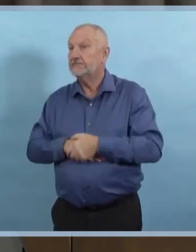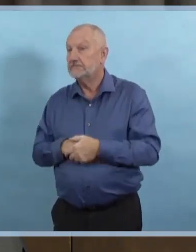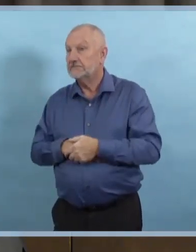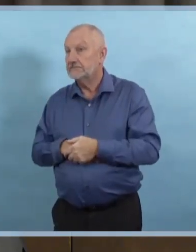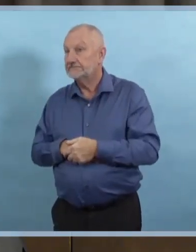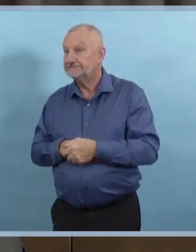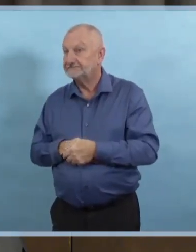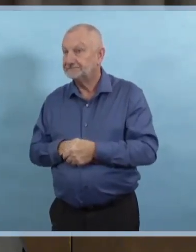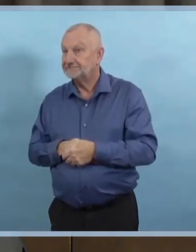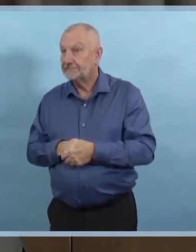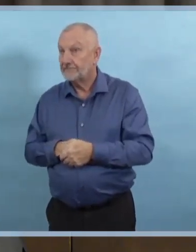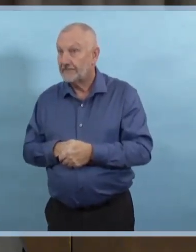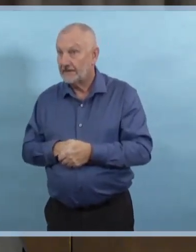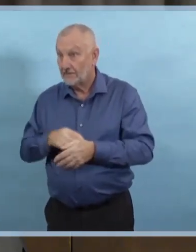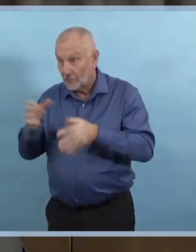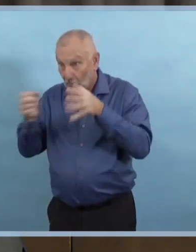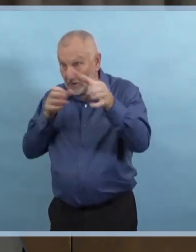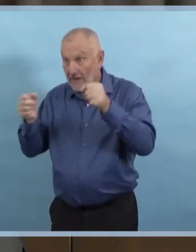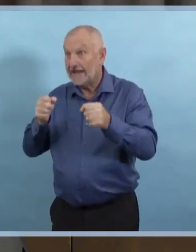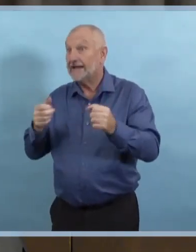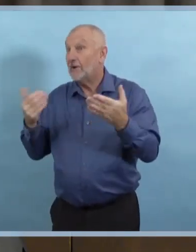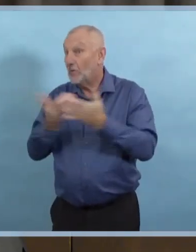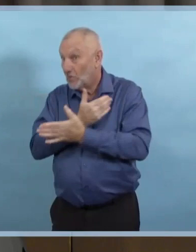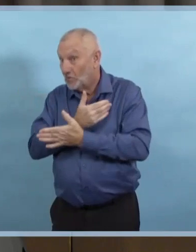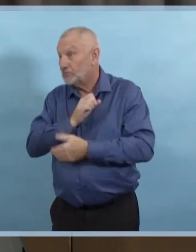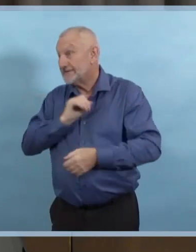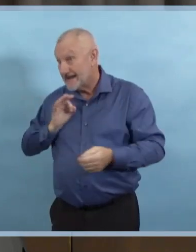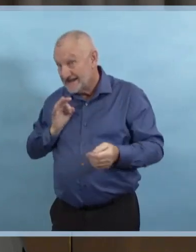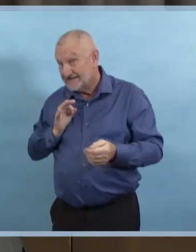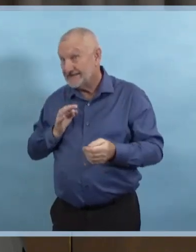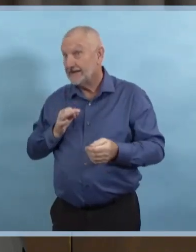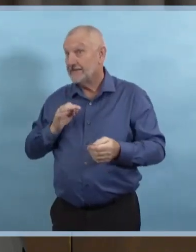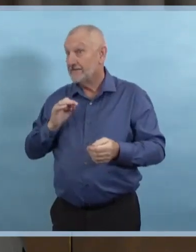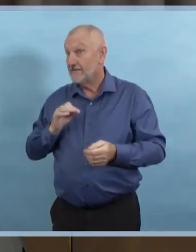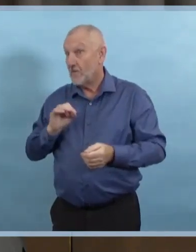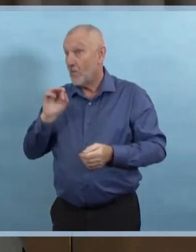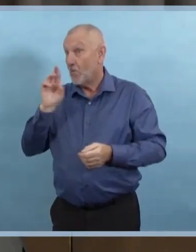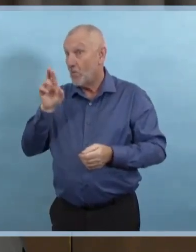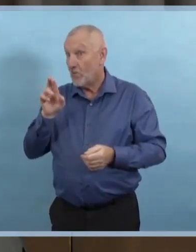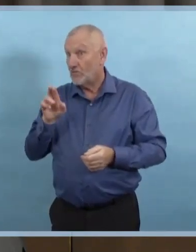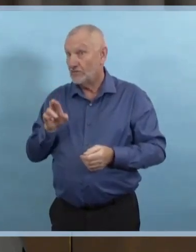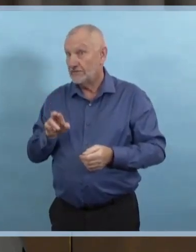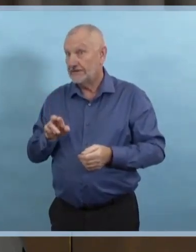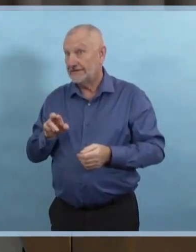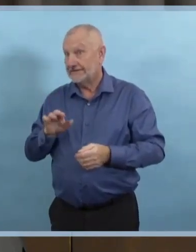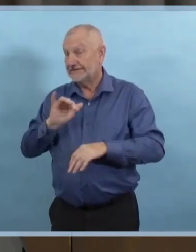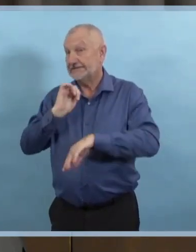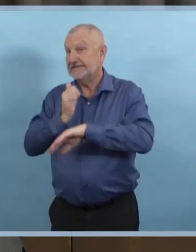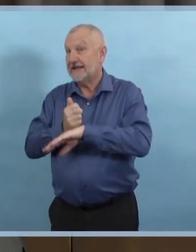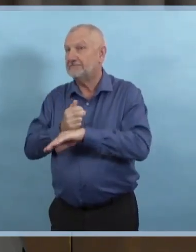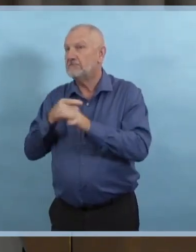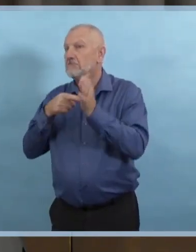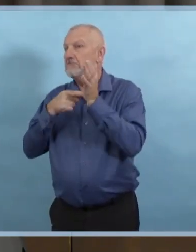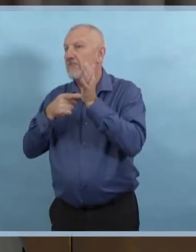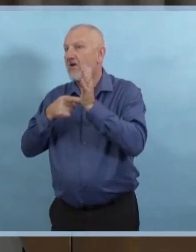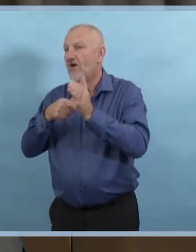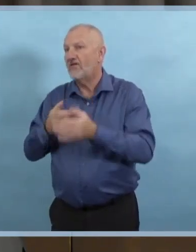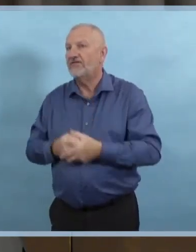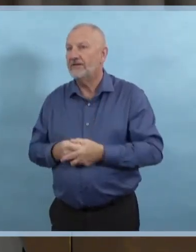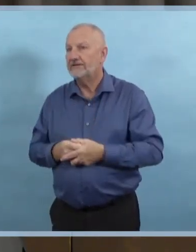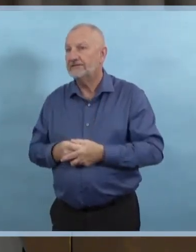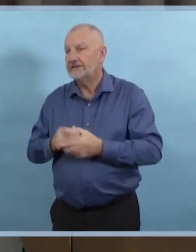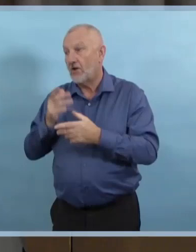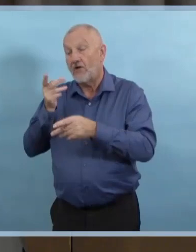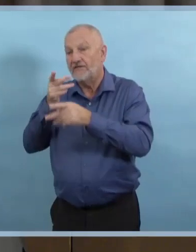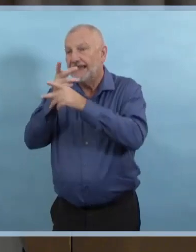avoir des modèles de soins. C'est très important. J'en ai parlé beaucoup au printemps. Mais comment est-ce que nous pouvons tous atteindre